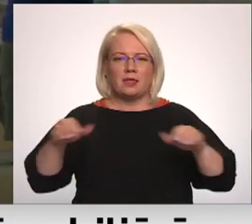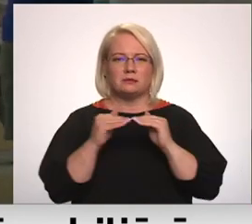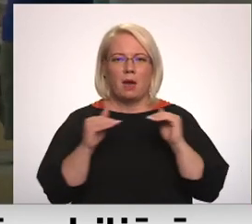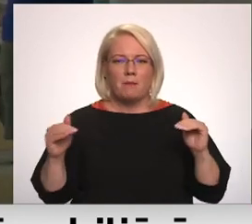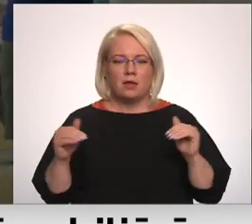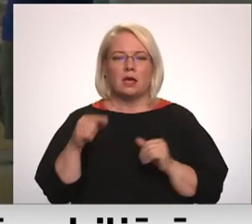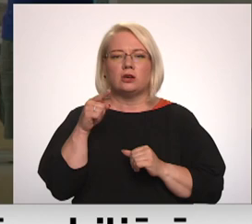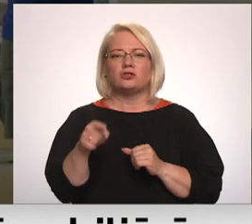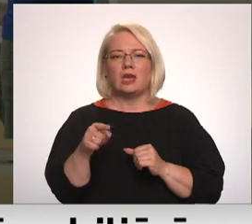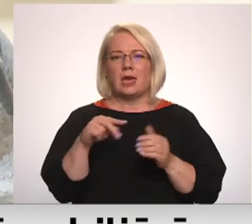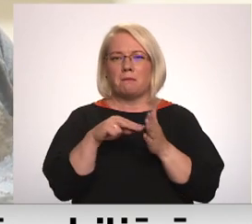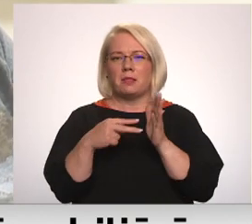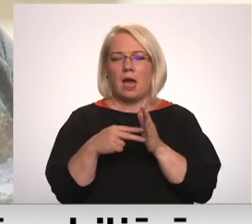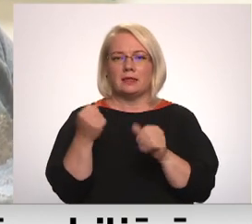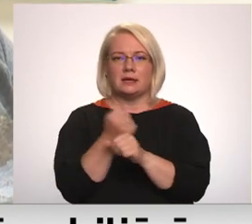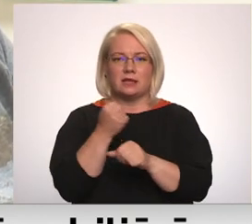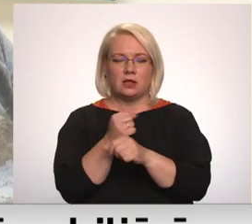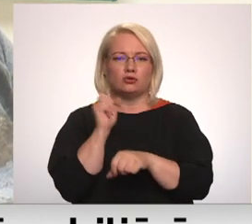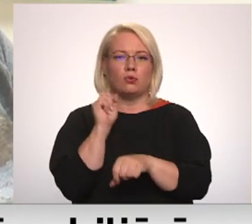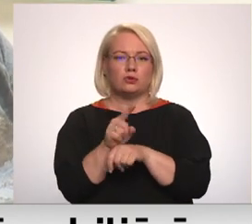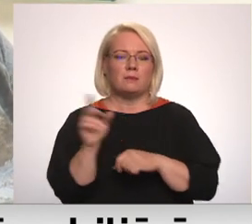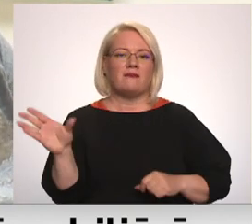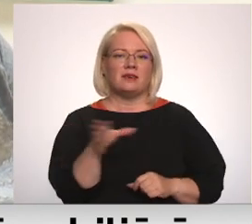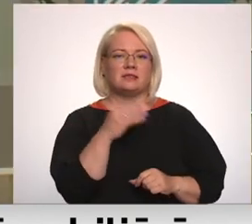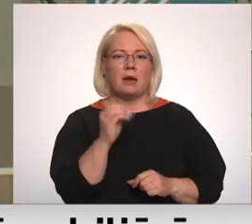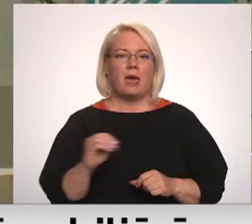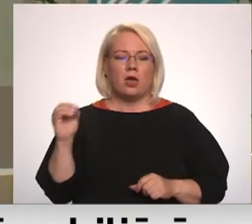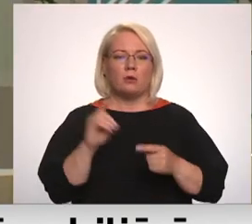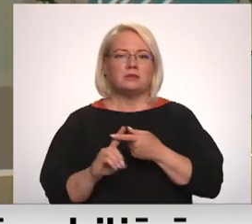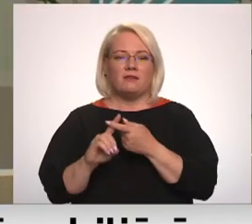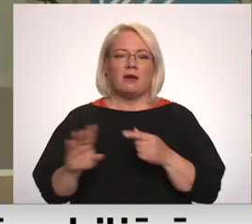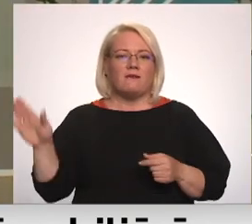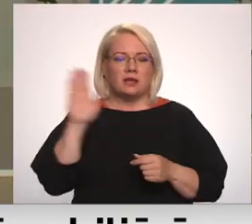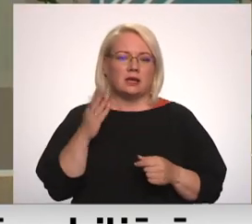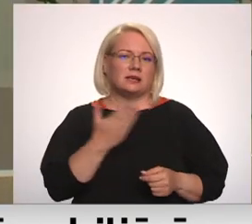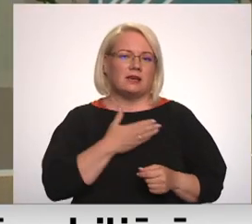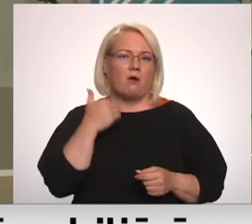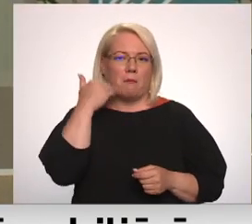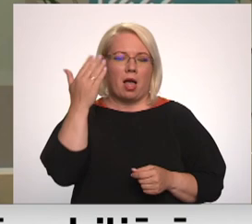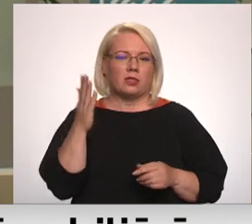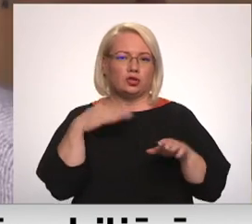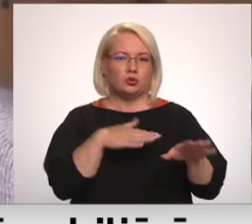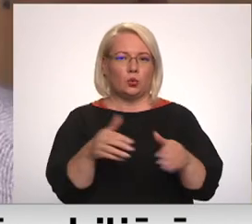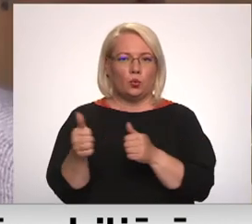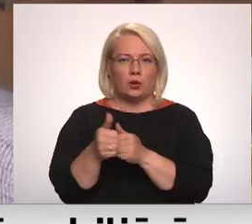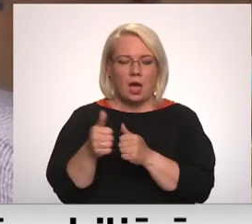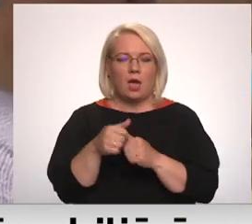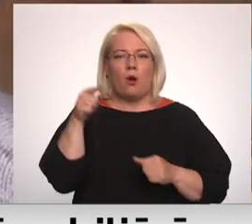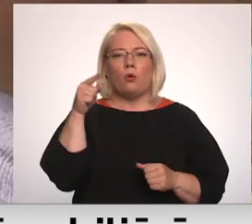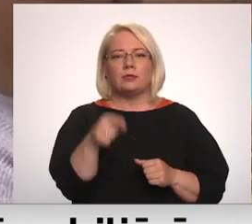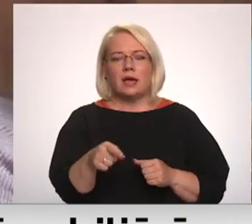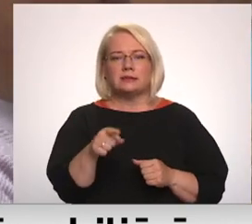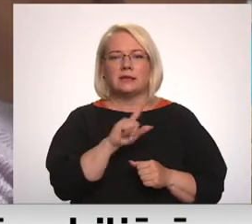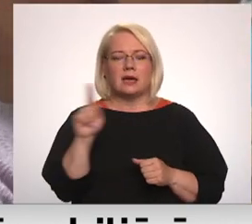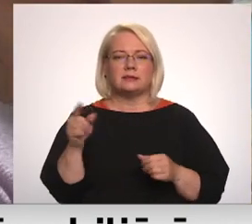plāna izstrādāšana ir uzdevums visām Eiropas Savienības valstīm, kas dzīvo pie Baltijas jūras. Latvijas zinātnieki, kas jūlijā dodas ekspedīcijās